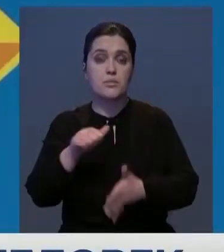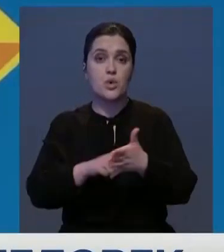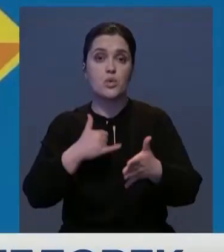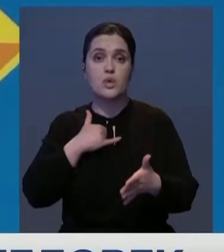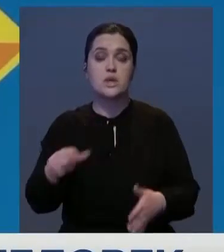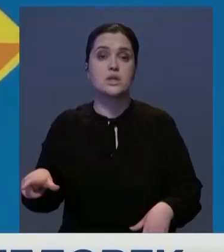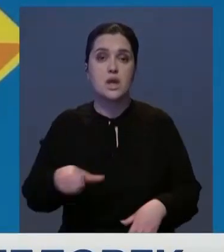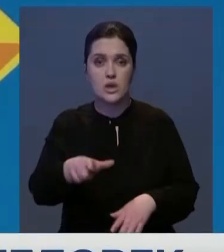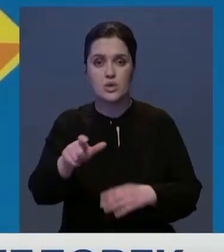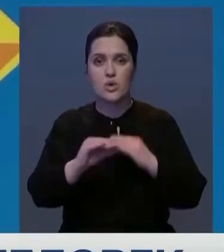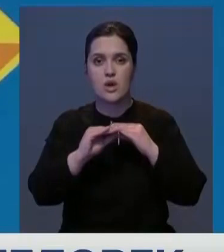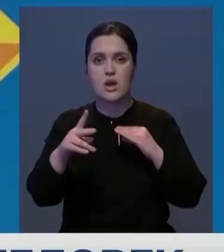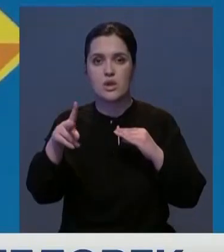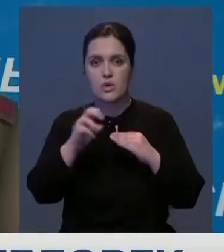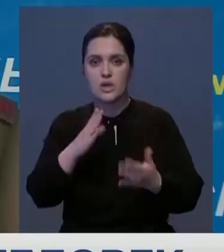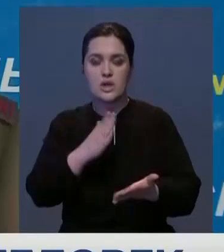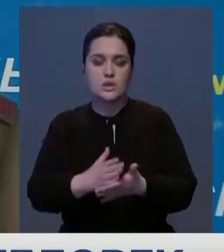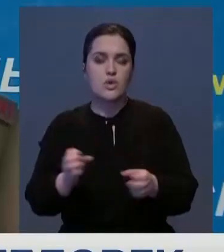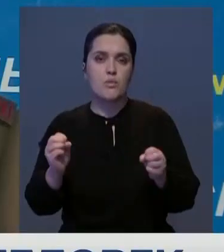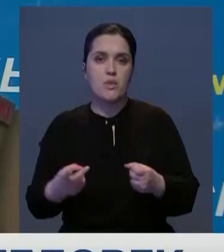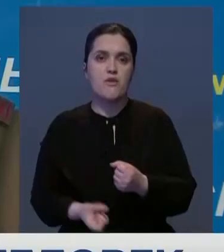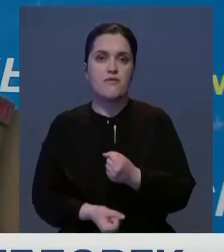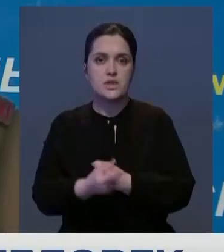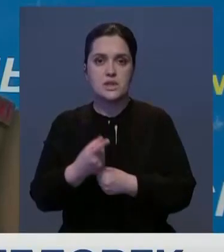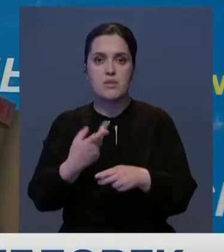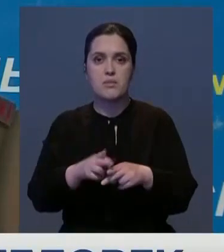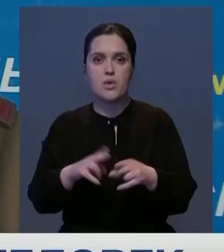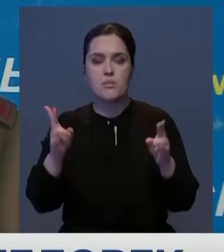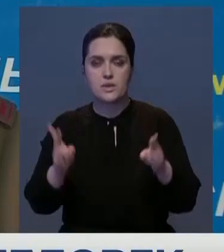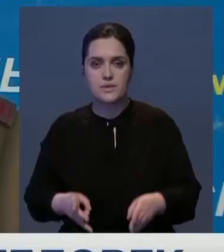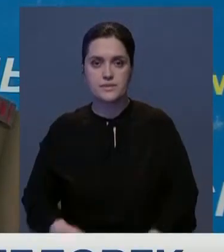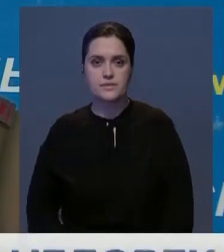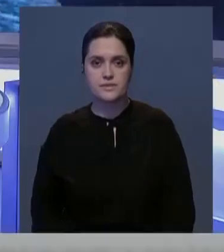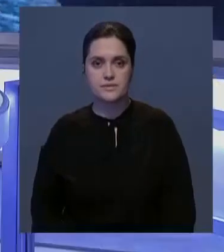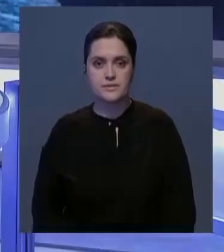образуется наледь. И есть угроза возникновения каких-то транспортных происшествий на дорогах.